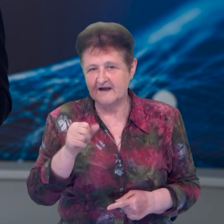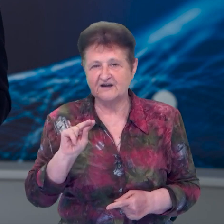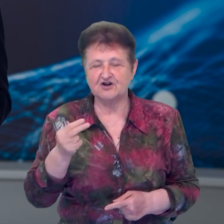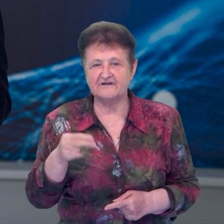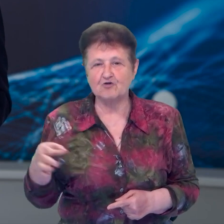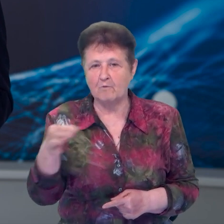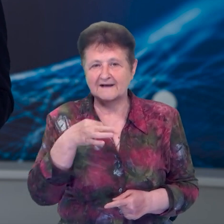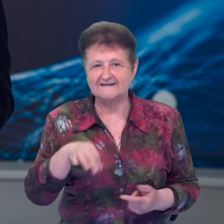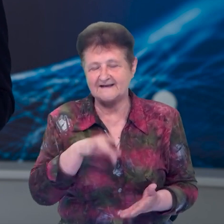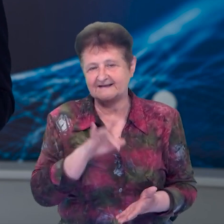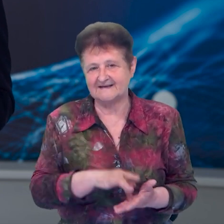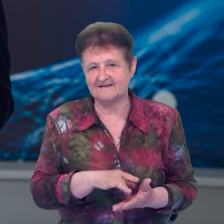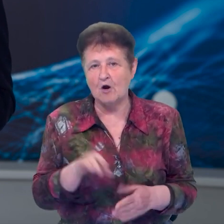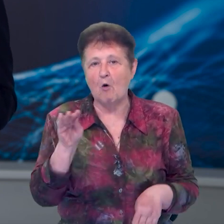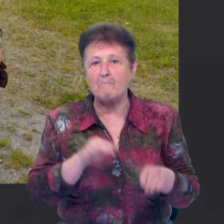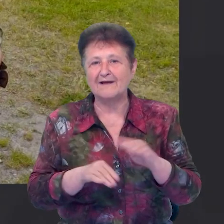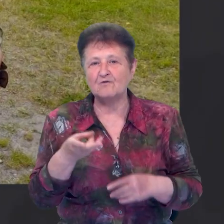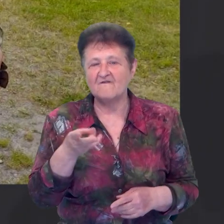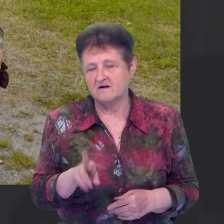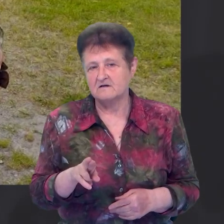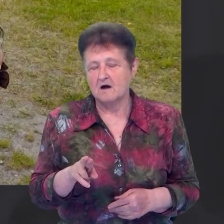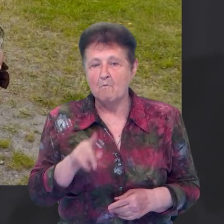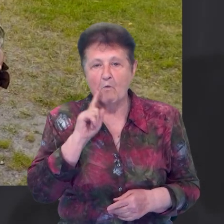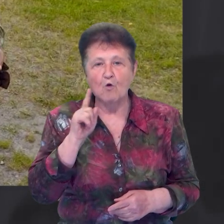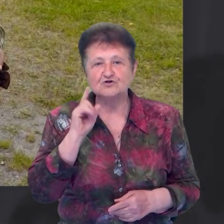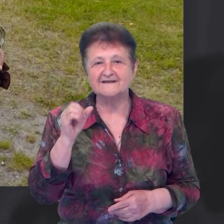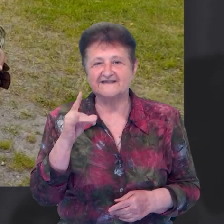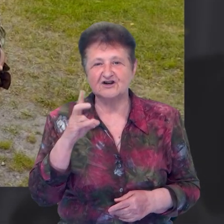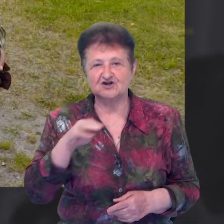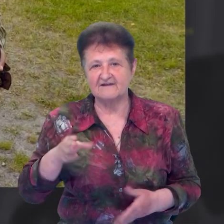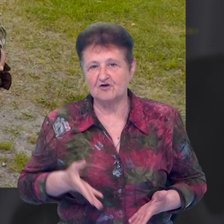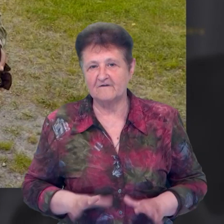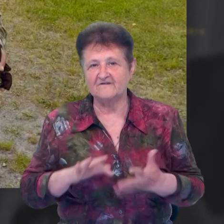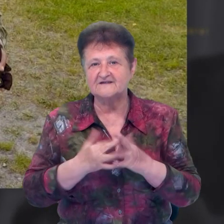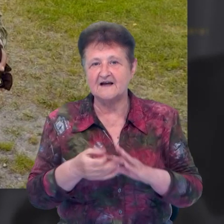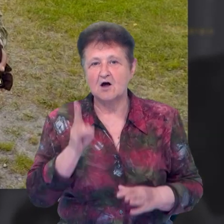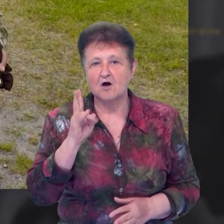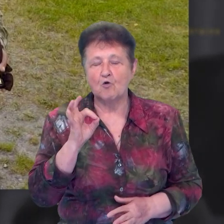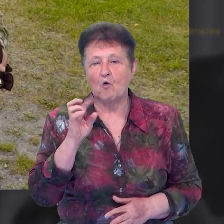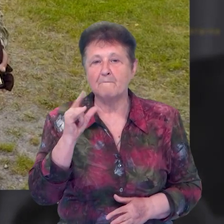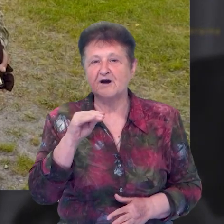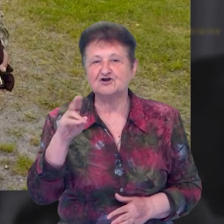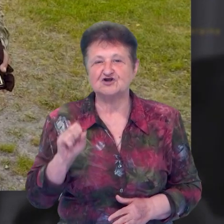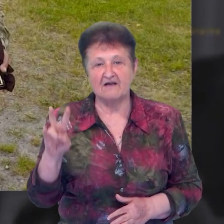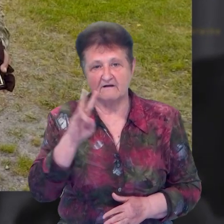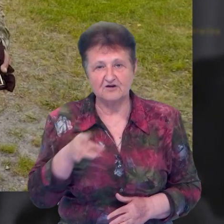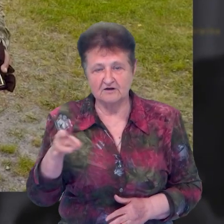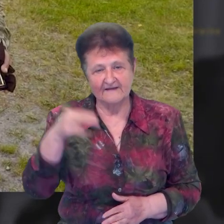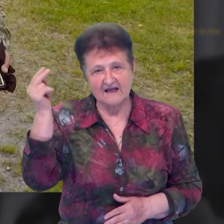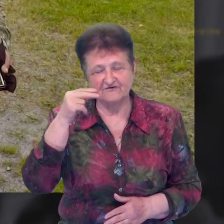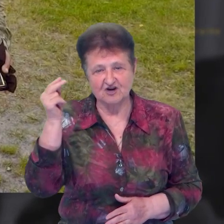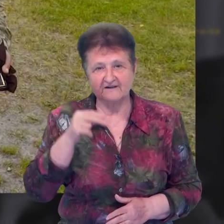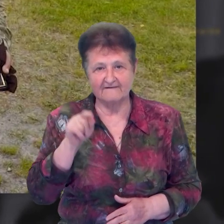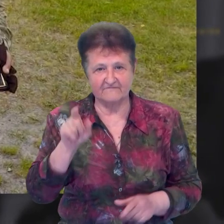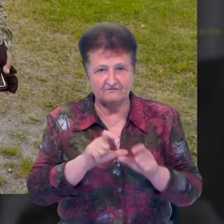Чернігівський обласний центр комплектування. Молодший сержант Сергій Гурен народився в селищі Кобища, що на Ніжанщини. Навчався